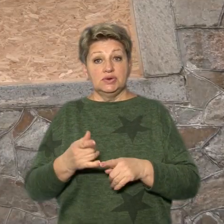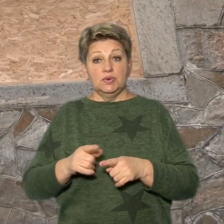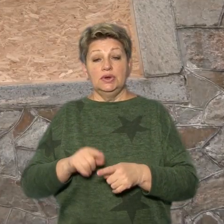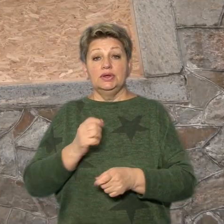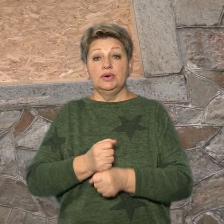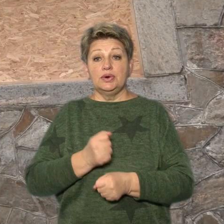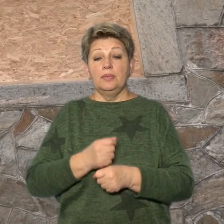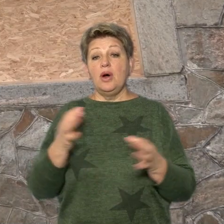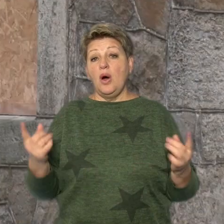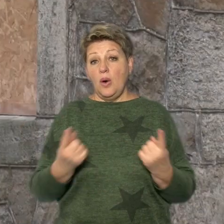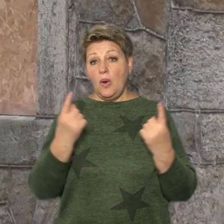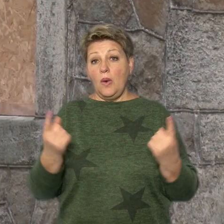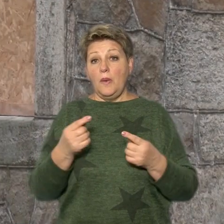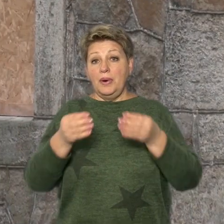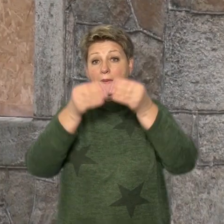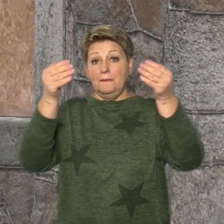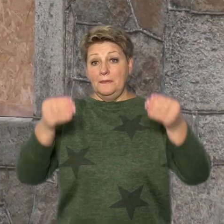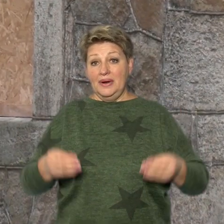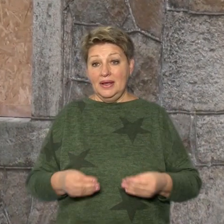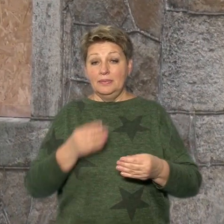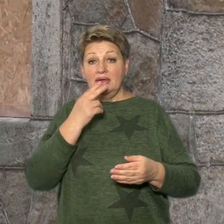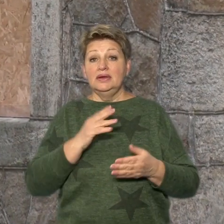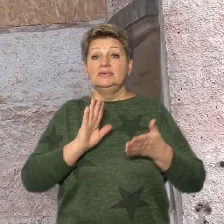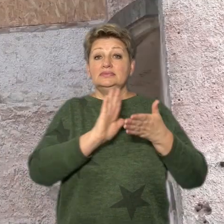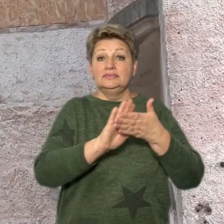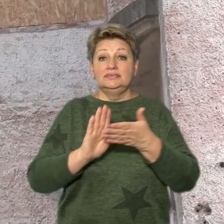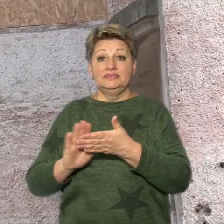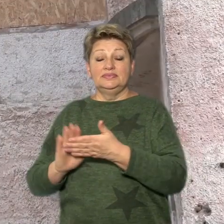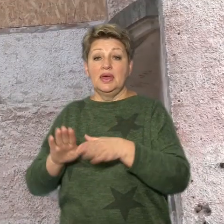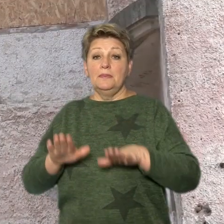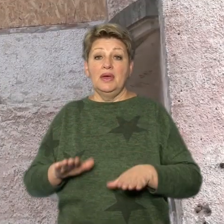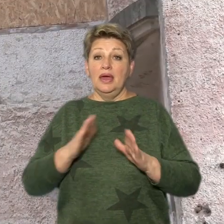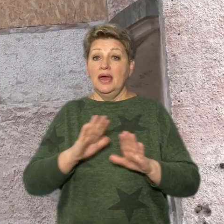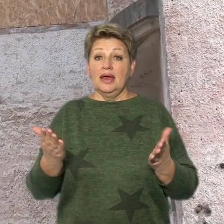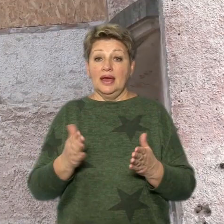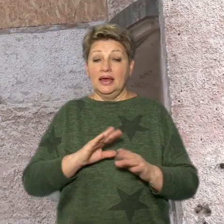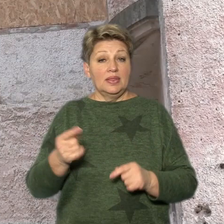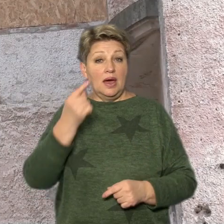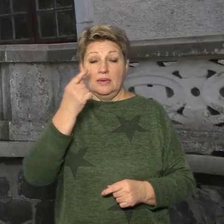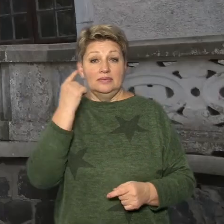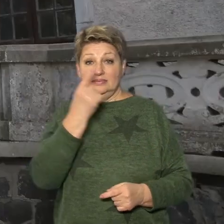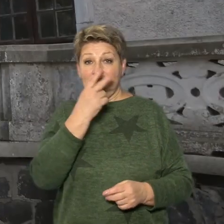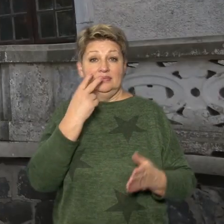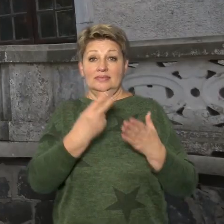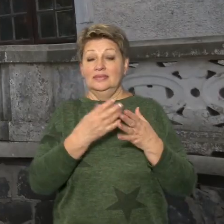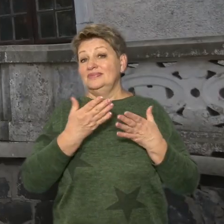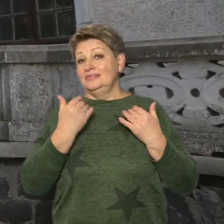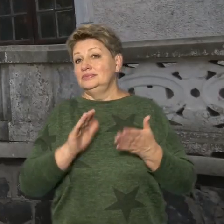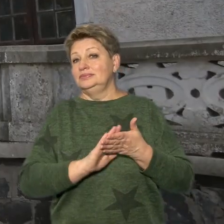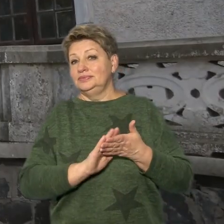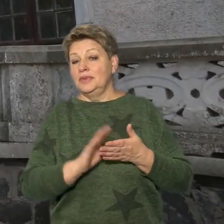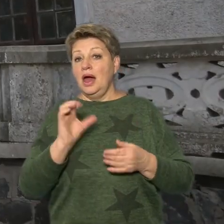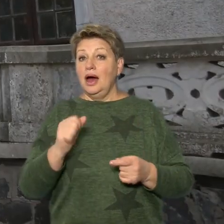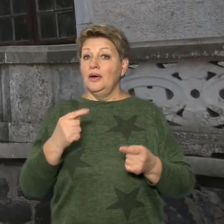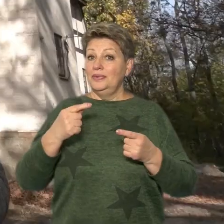звичайними ОСБ-плитами. Ними закривають ті проблемні місця, які не впадають в оковідвідувачам. До решти, каже пан Анатолій, підійшли